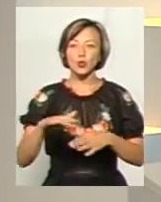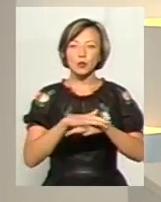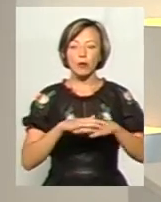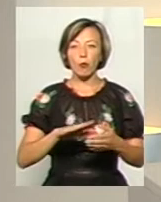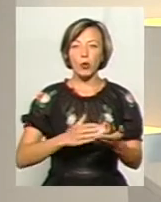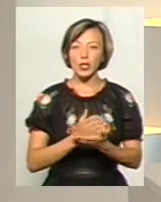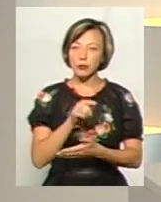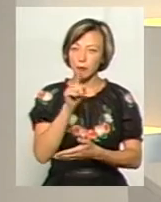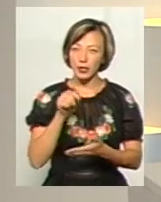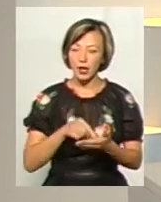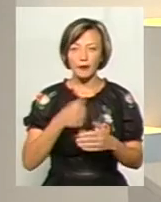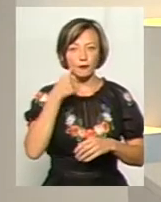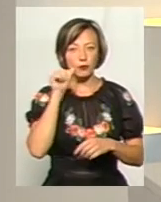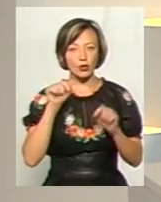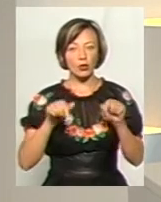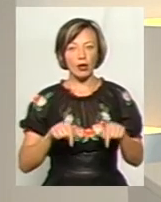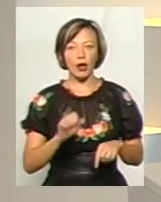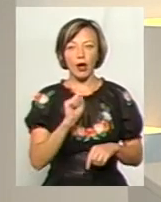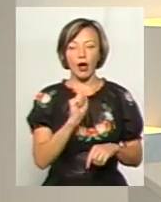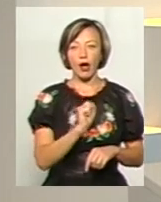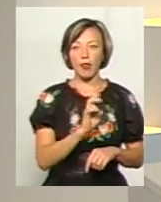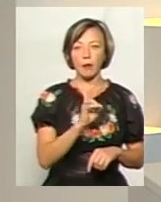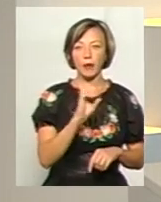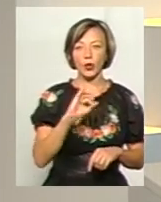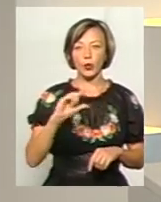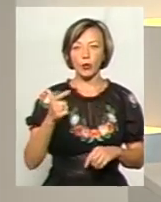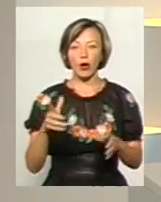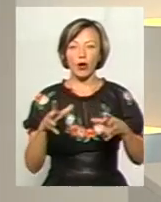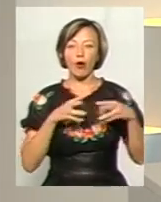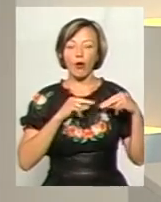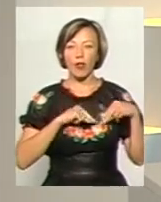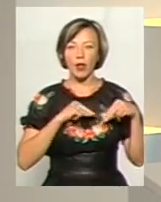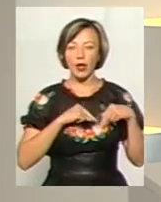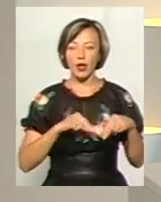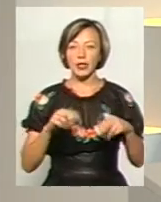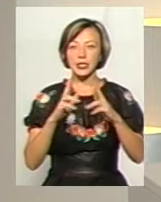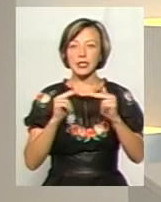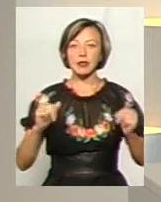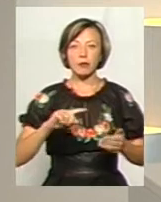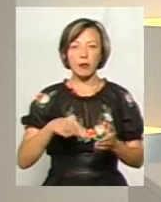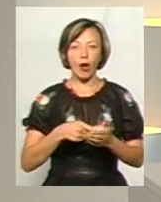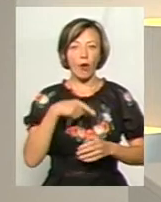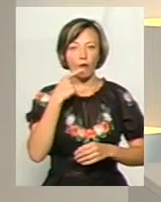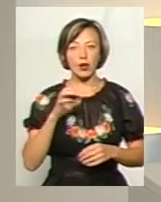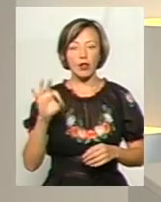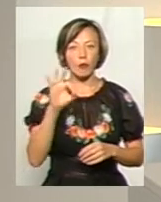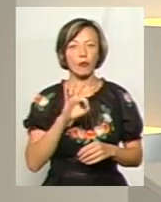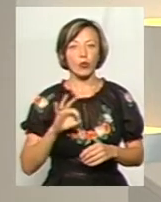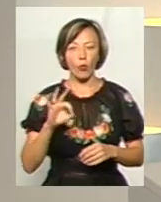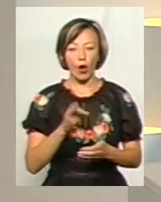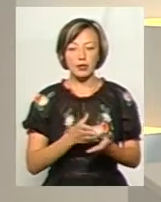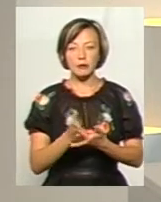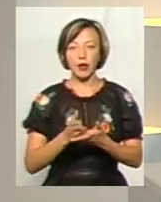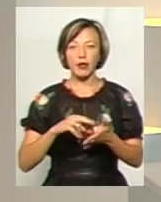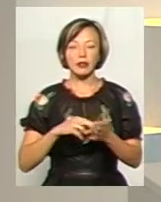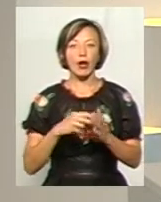питання. Вчора у цій студії Анна Бендюх і наші колеги з Дніпра говорили про аспекти